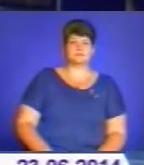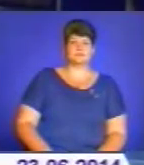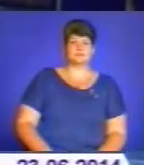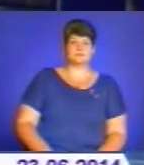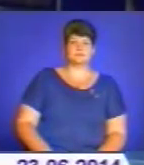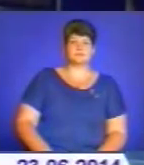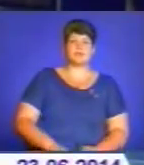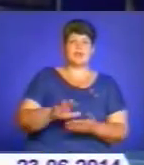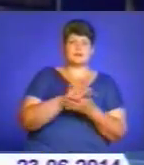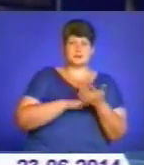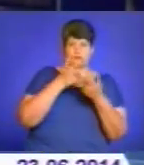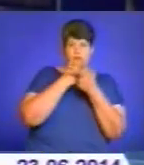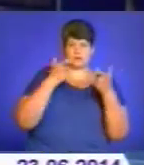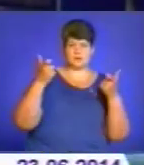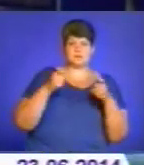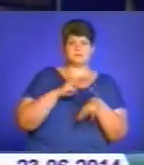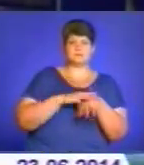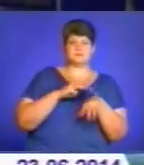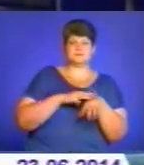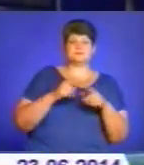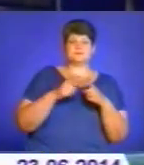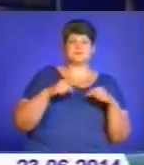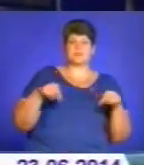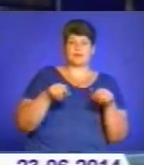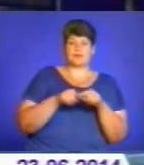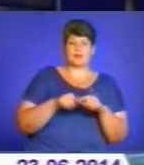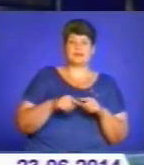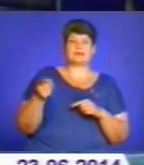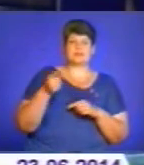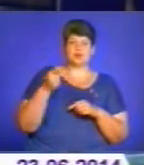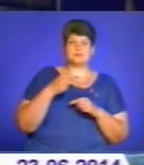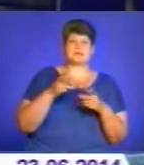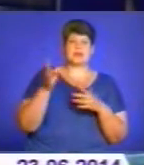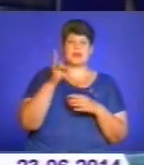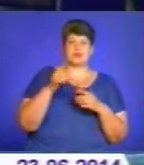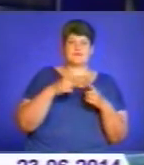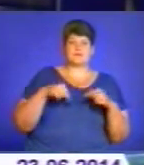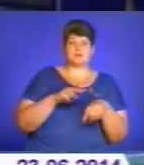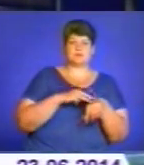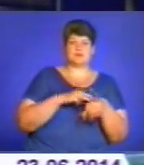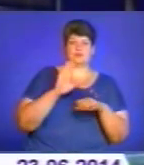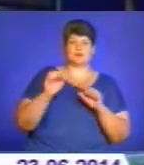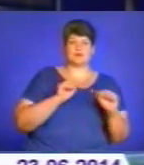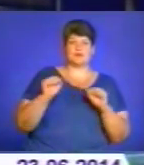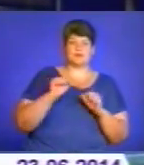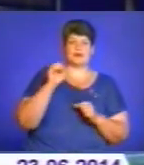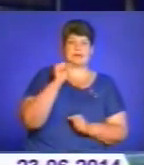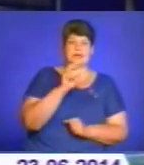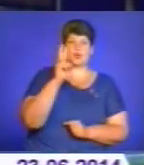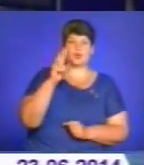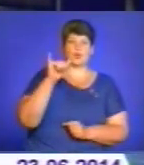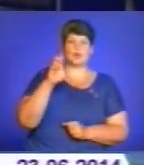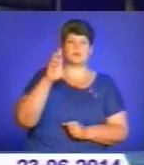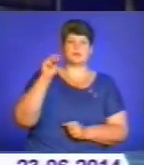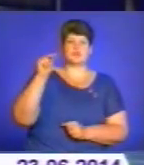А далі інформація від правоохоронних органів. Тернопільським райвідділом міліції керуватиме майор міліції Андрій Купчак. Про